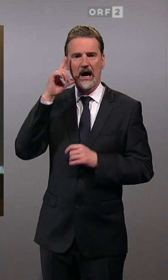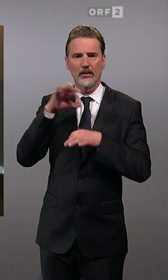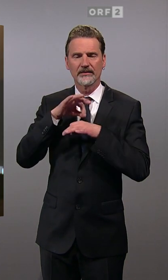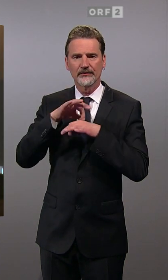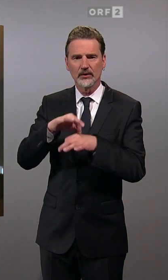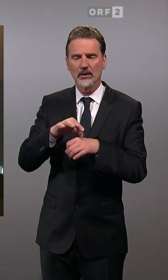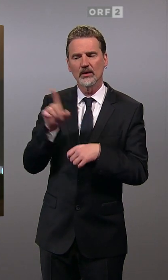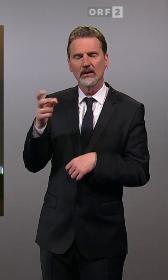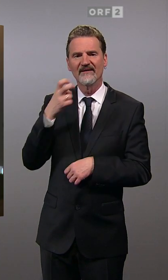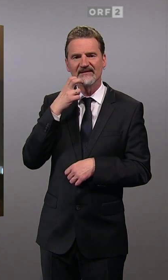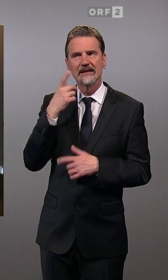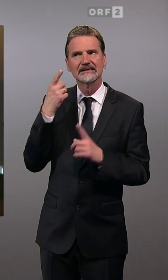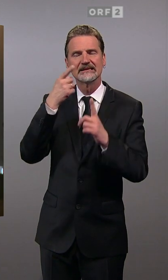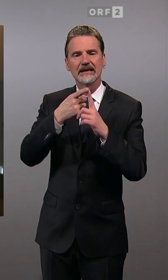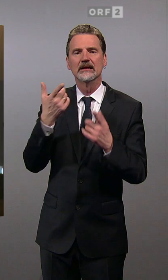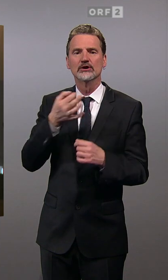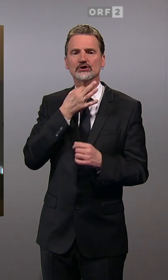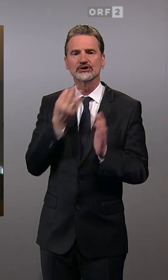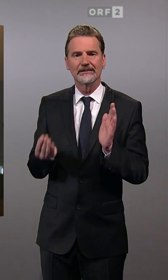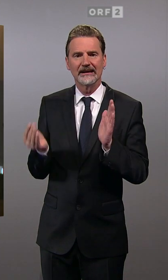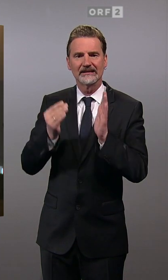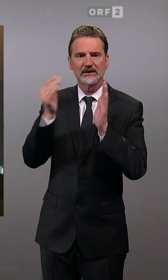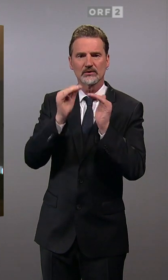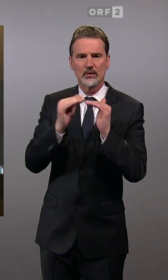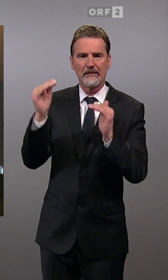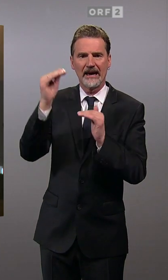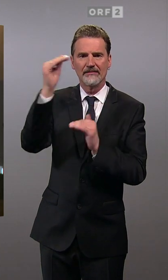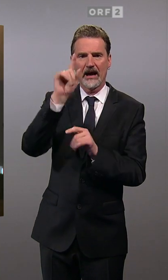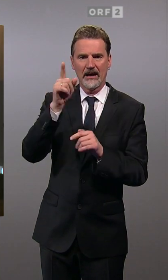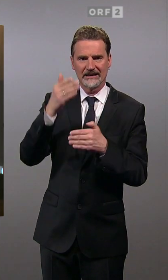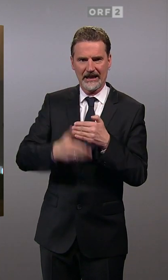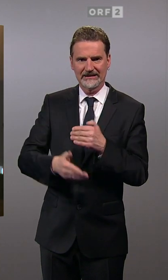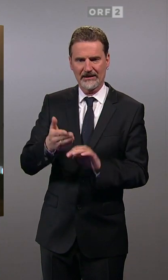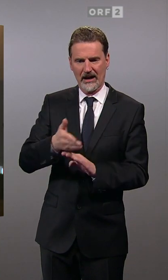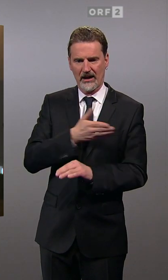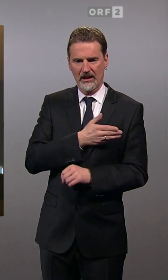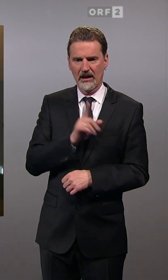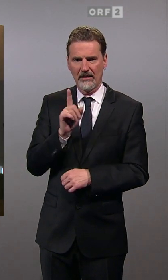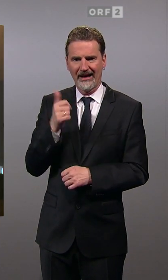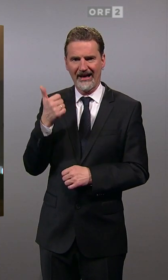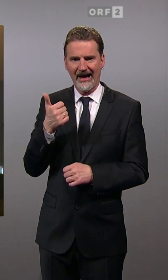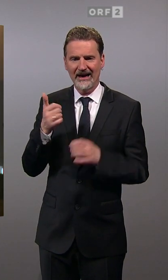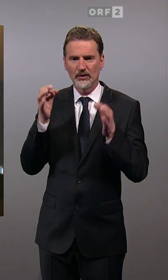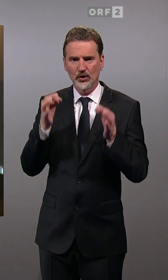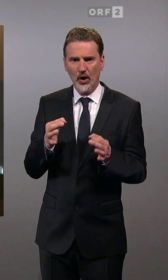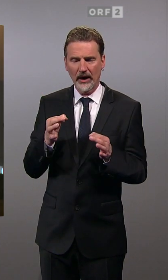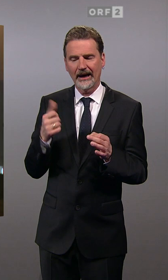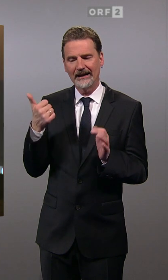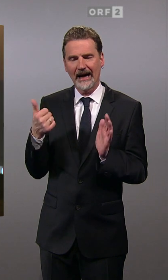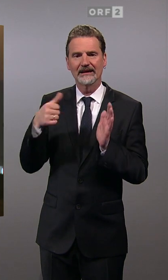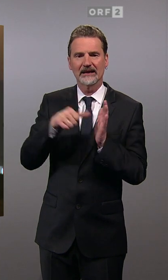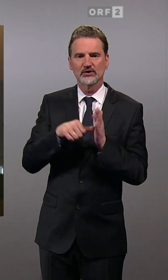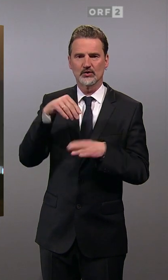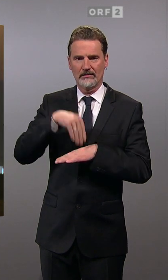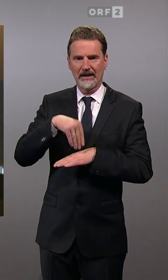Stimmen dazu gewinnen, deutlich mehr bekommen als beim letzten Mal. Konkret wollen sie ein Mandat dazu bekommen, das würde